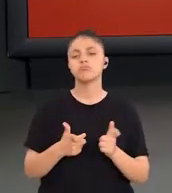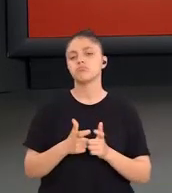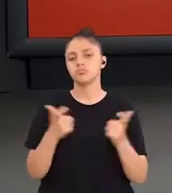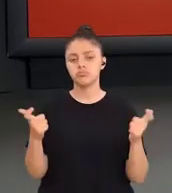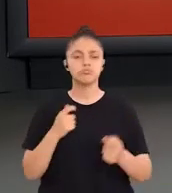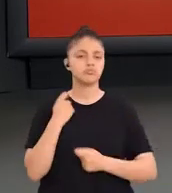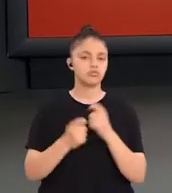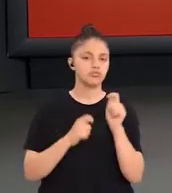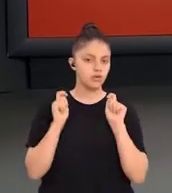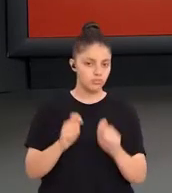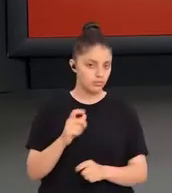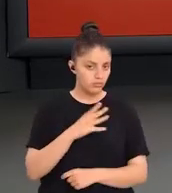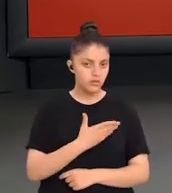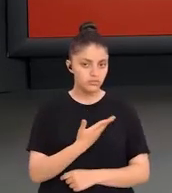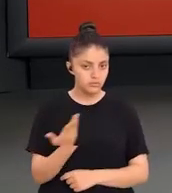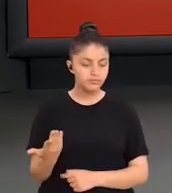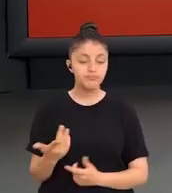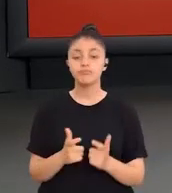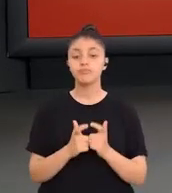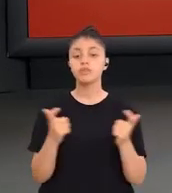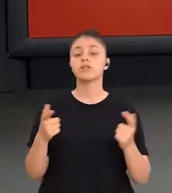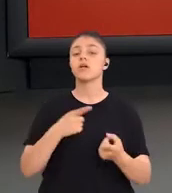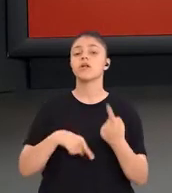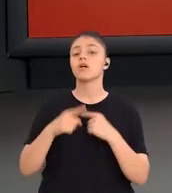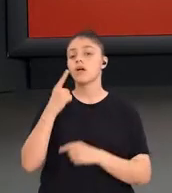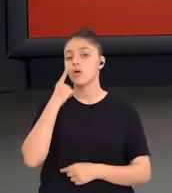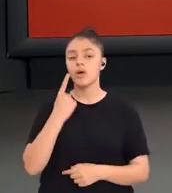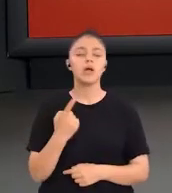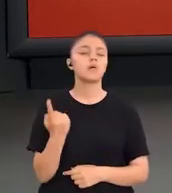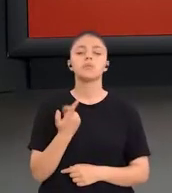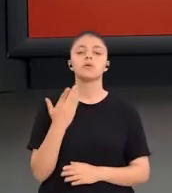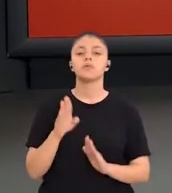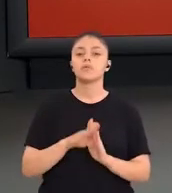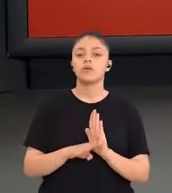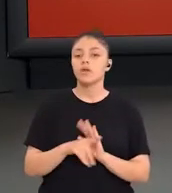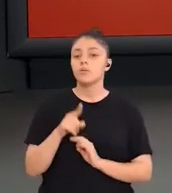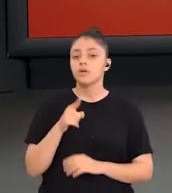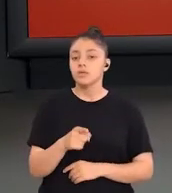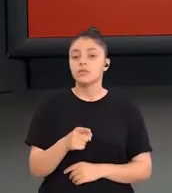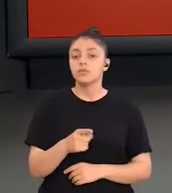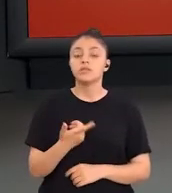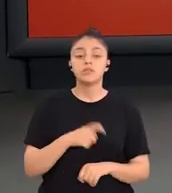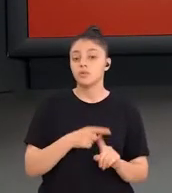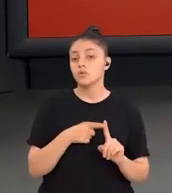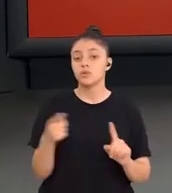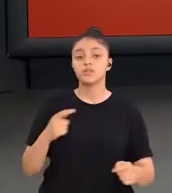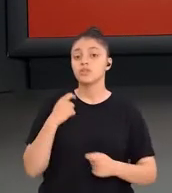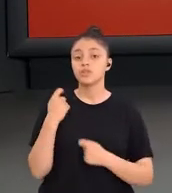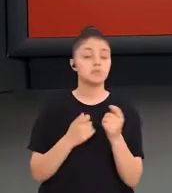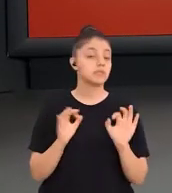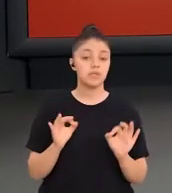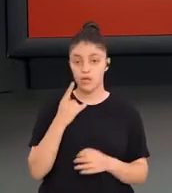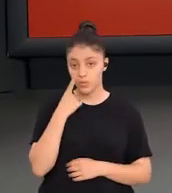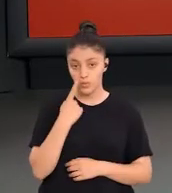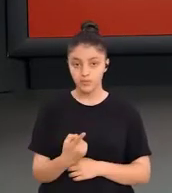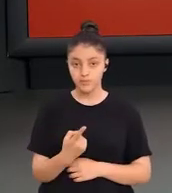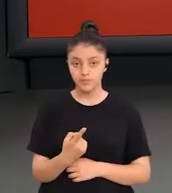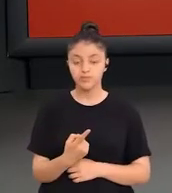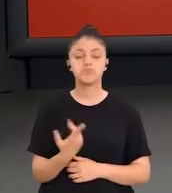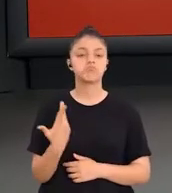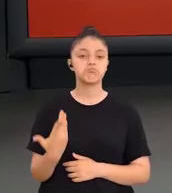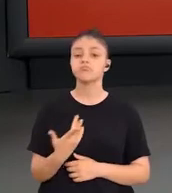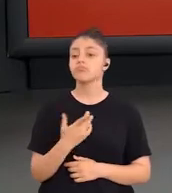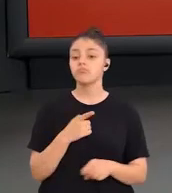görülmektedir. Geliştirilen modeller bir programın nasıl bir süreçte geliştirileceği,